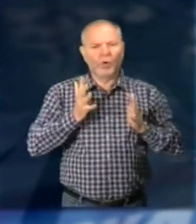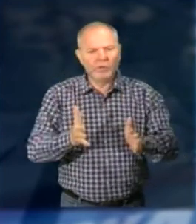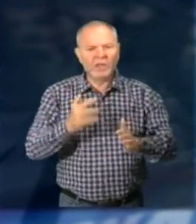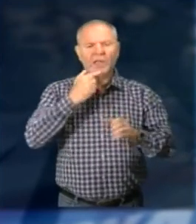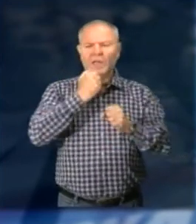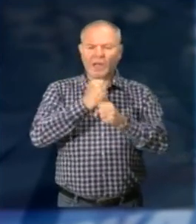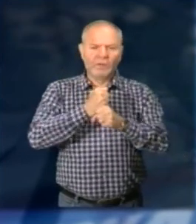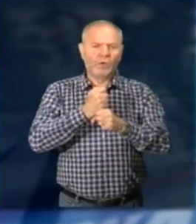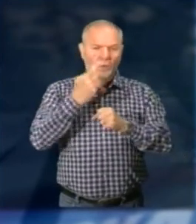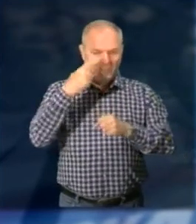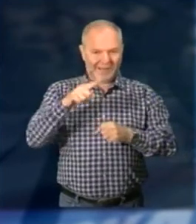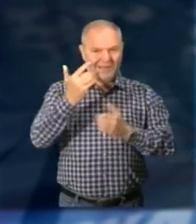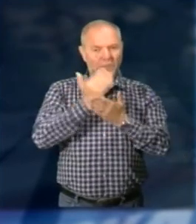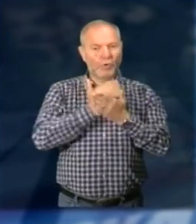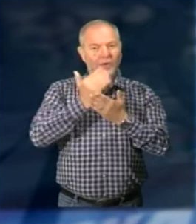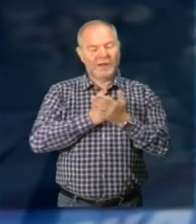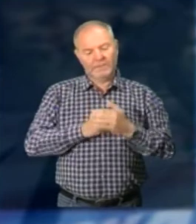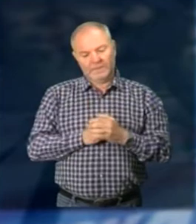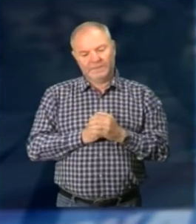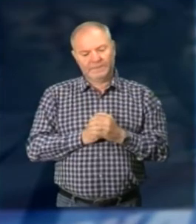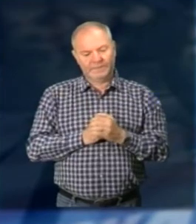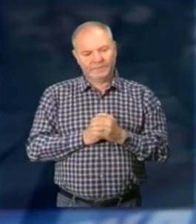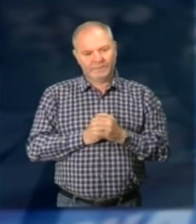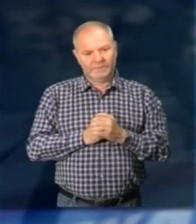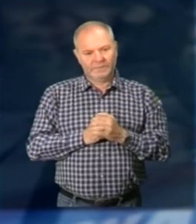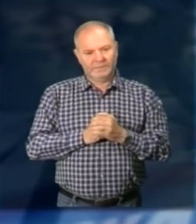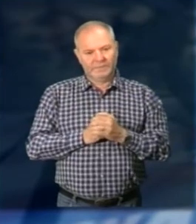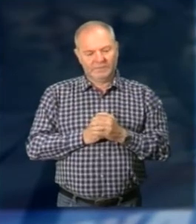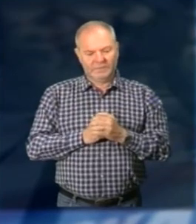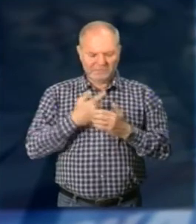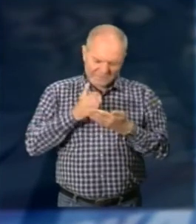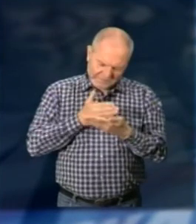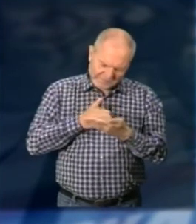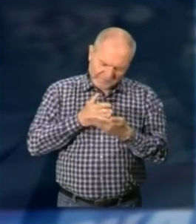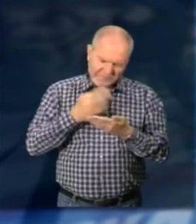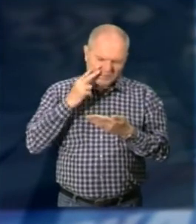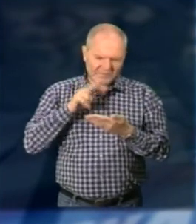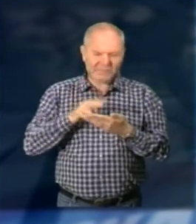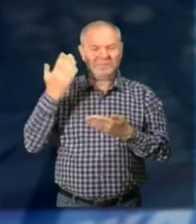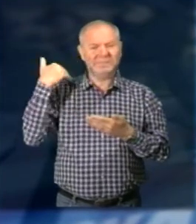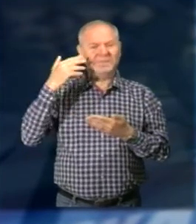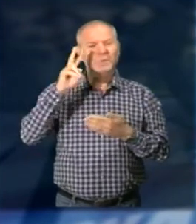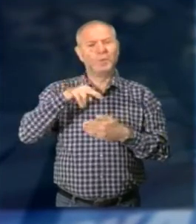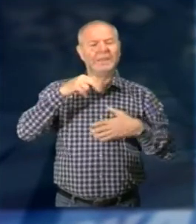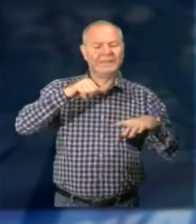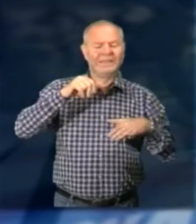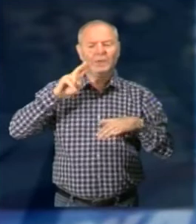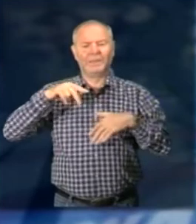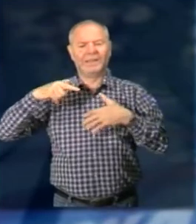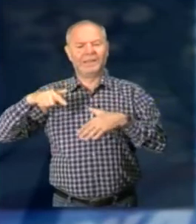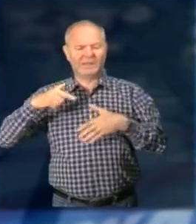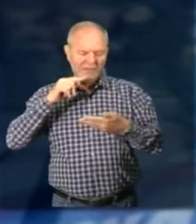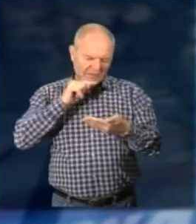per la realizzazione dei programmi A proposito di gradimento, curiosando tra i vari spettacoli del cartellone 2016-2017